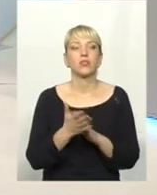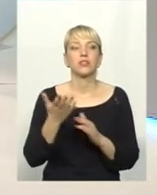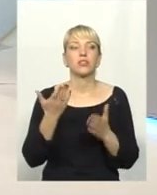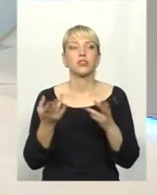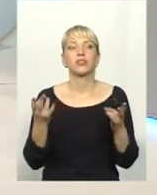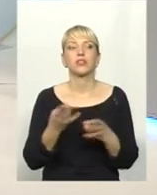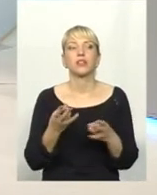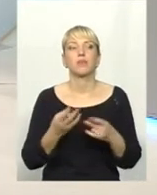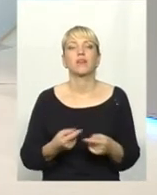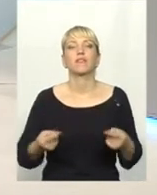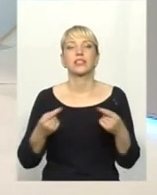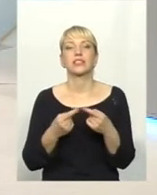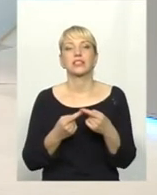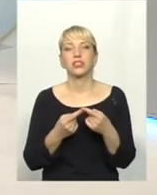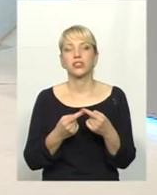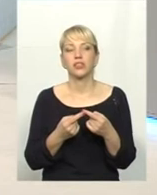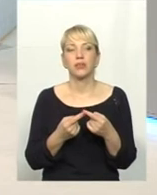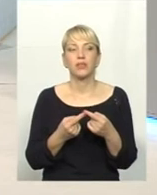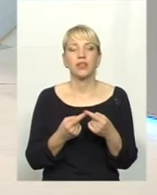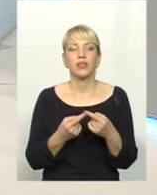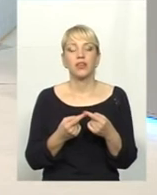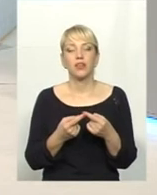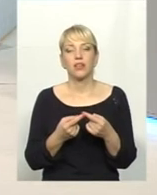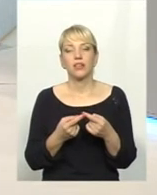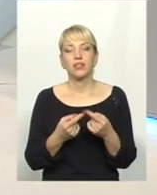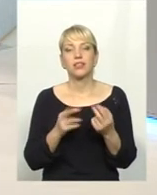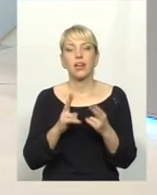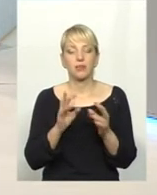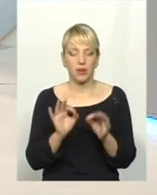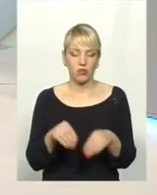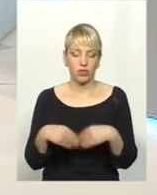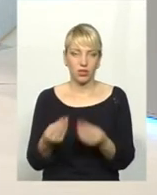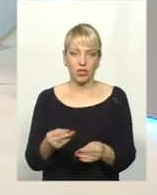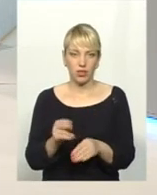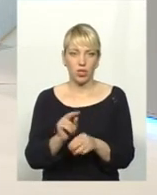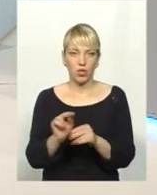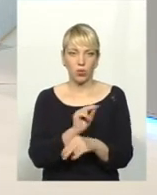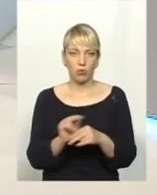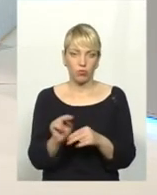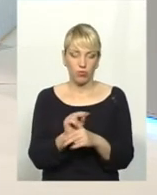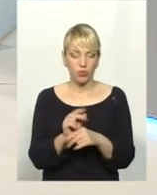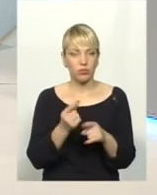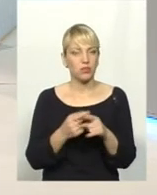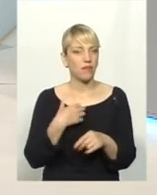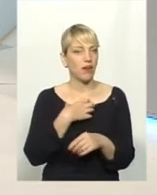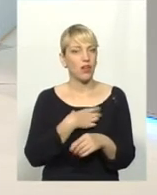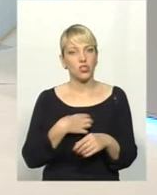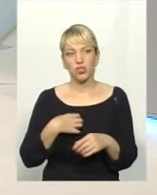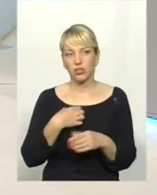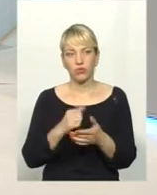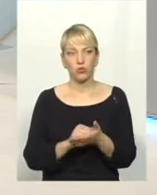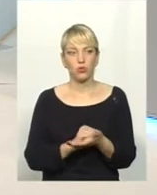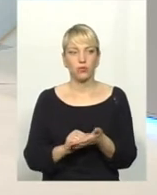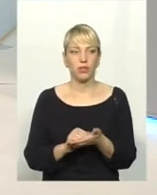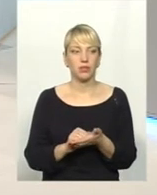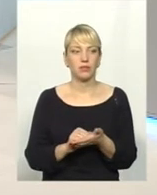визначити вірність обсягу якості на дня допомоги, це дуже важливий документ. Якщо ви звернулися